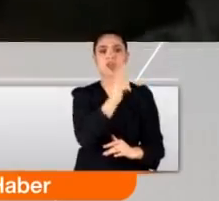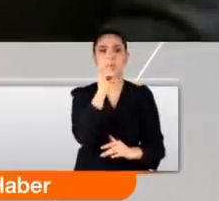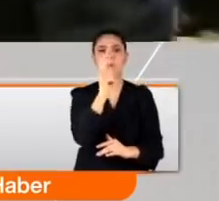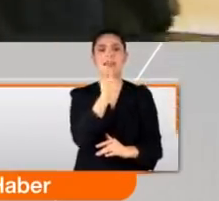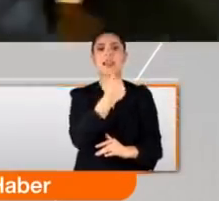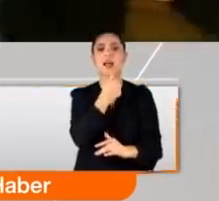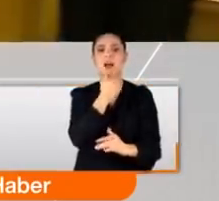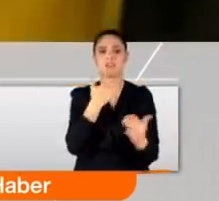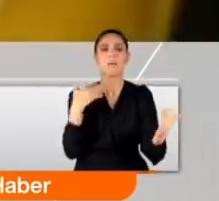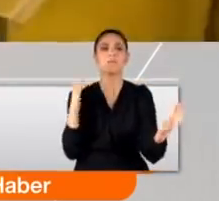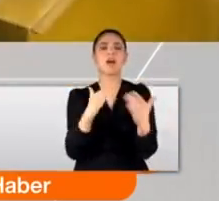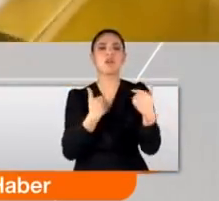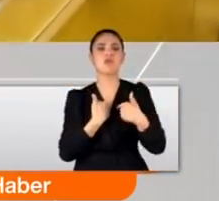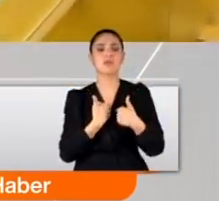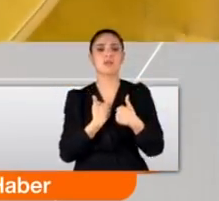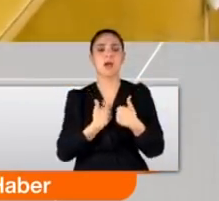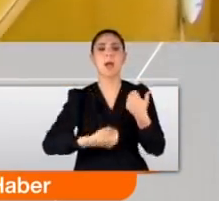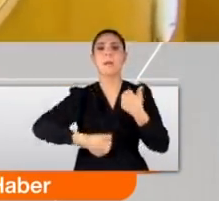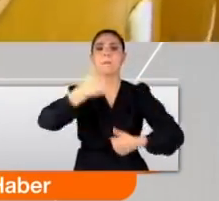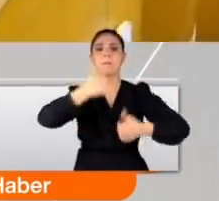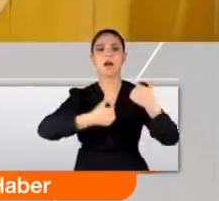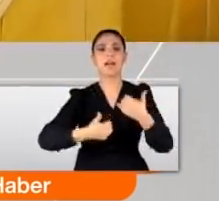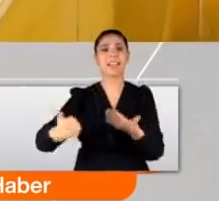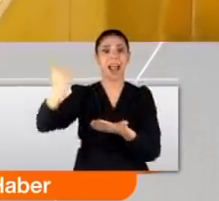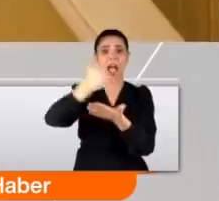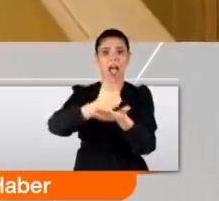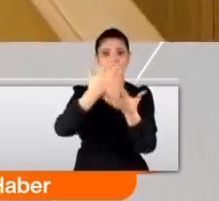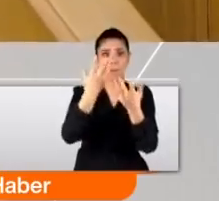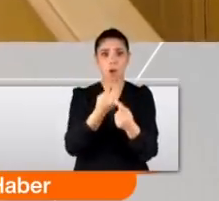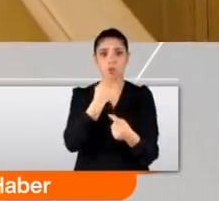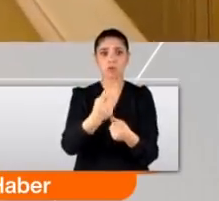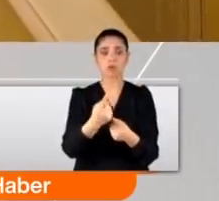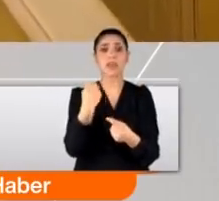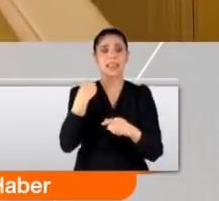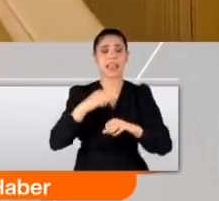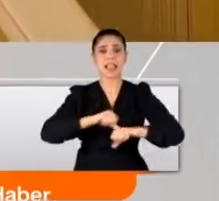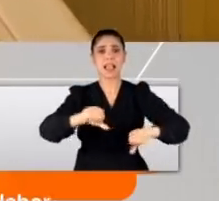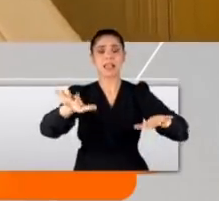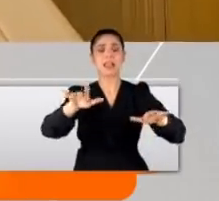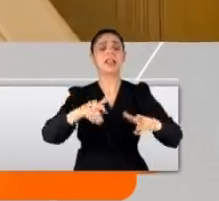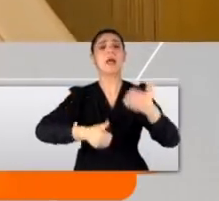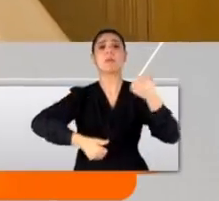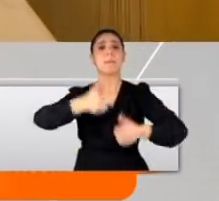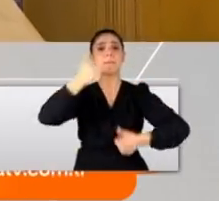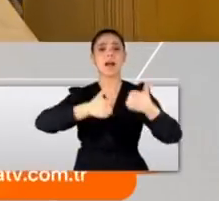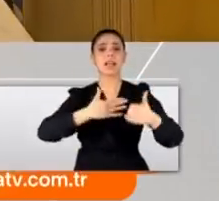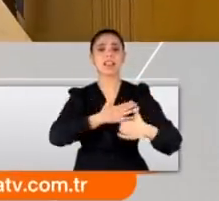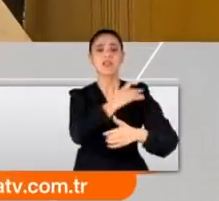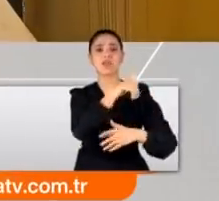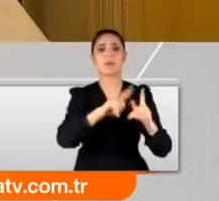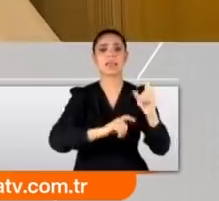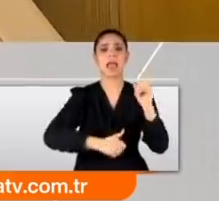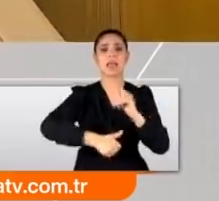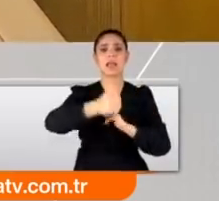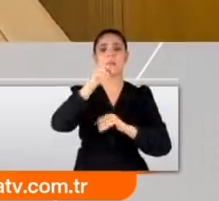adamcağızla karşı karşıyayız. Bakanların atamayla geldiğini söylüyor. Evet yeni sistemde bakanlar CHP'nin genel